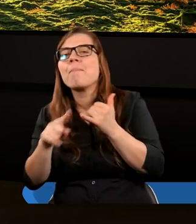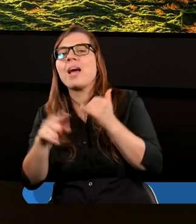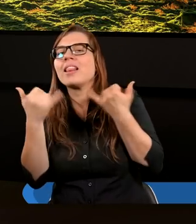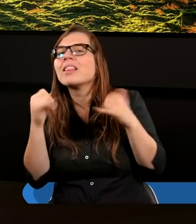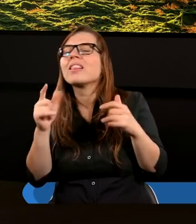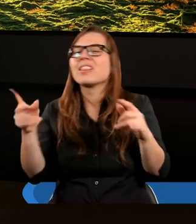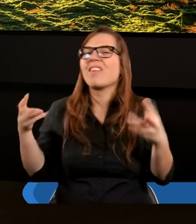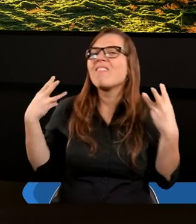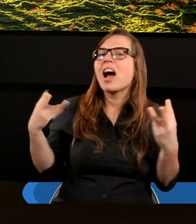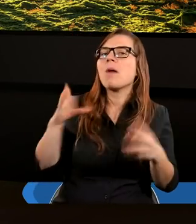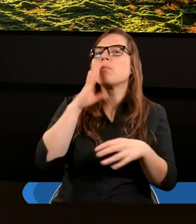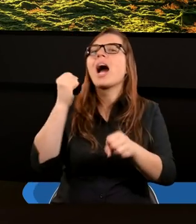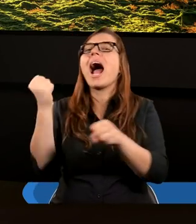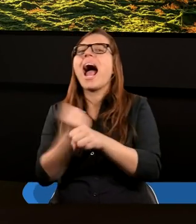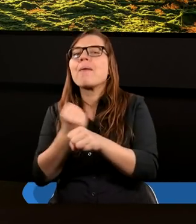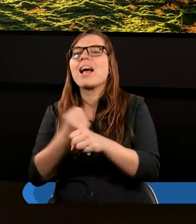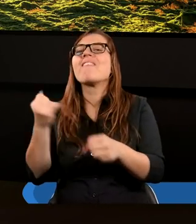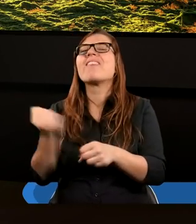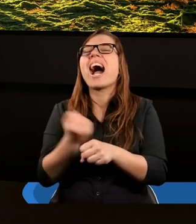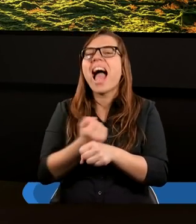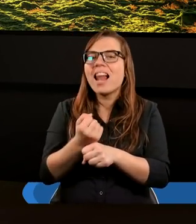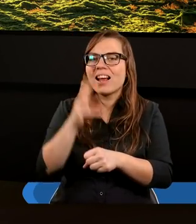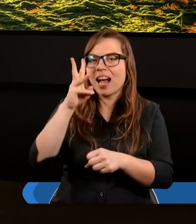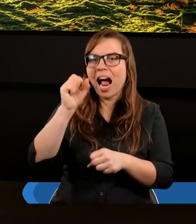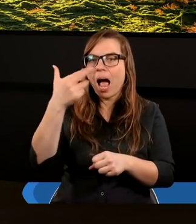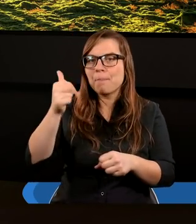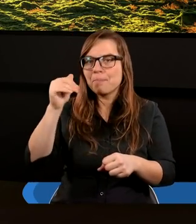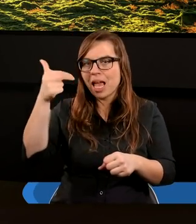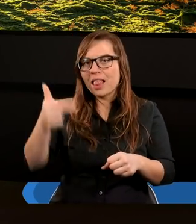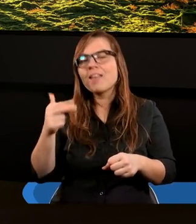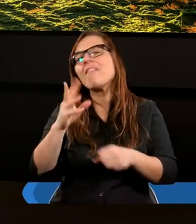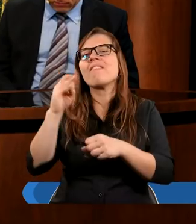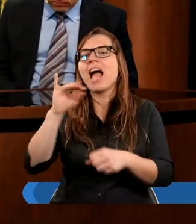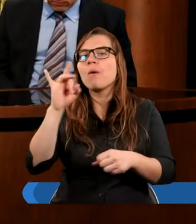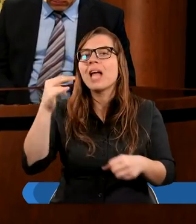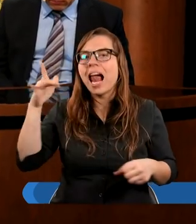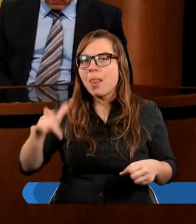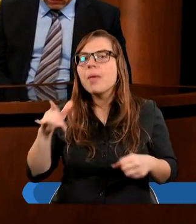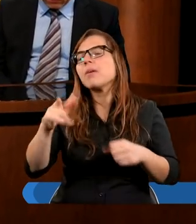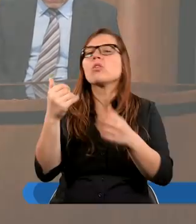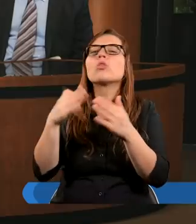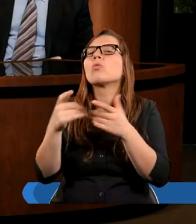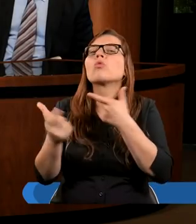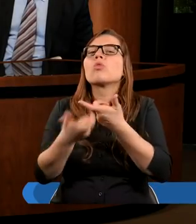ten najważniejszy. Kamieniem węgielnym jest Jezus Chrystus. Co jeszcze mamy w tym domu, żeby On się budował?